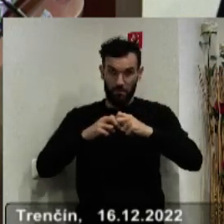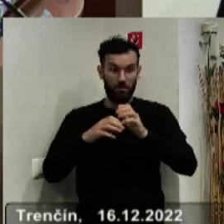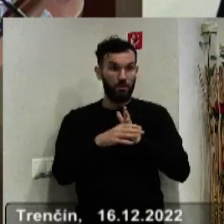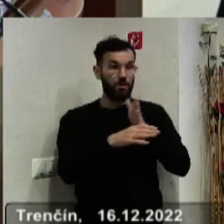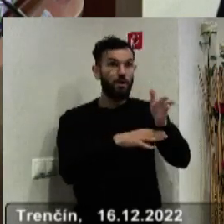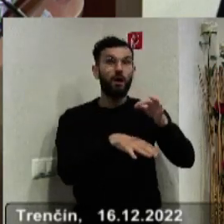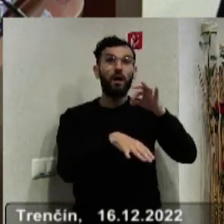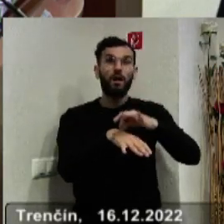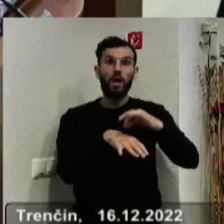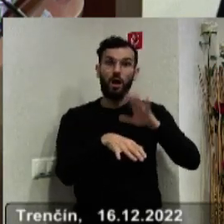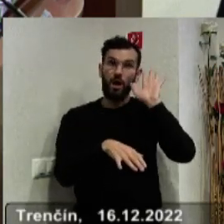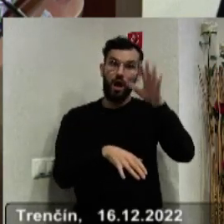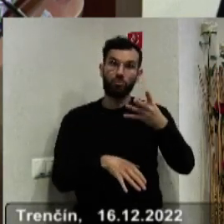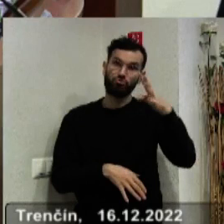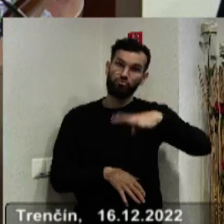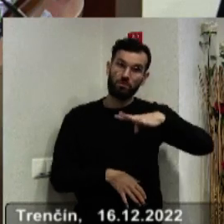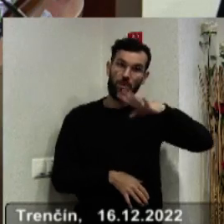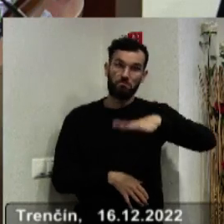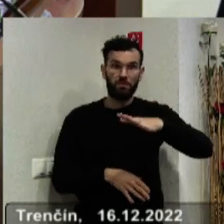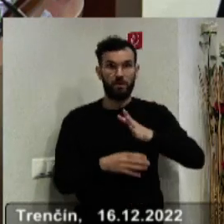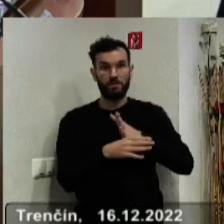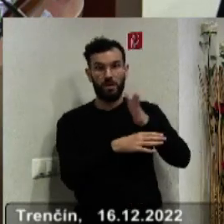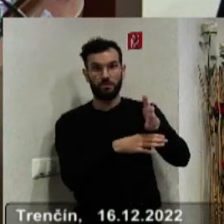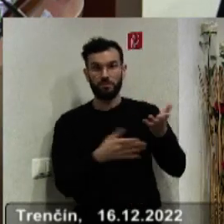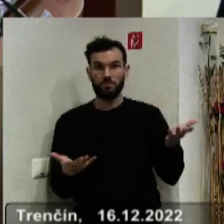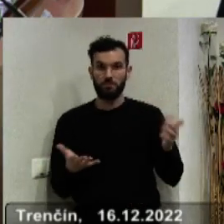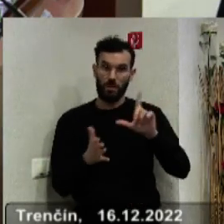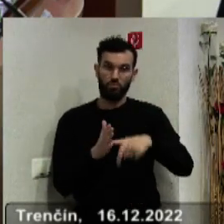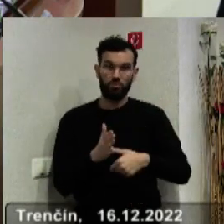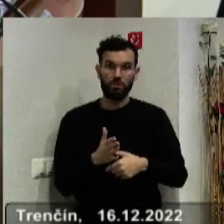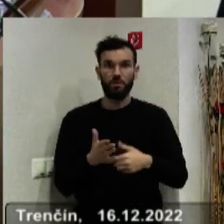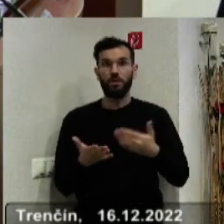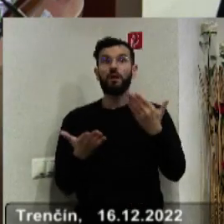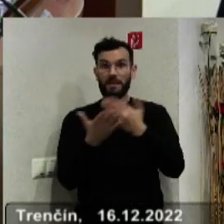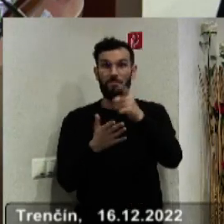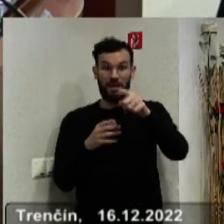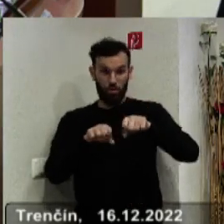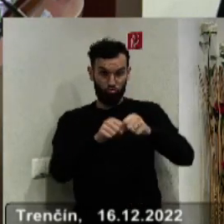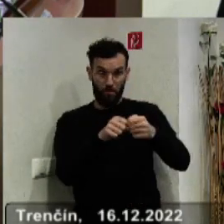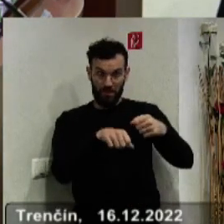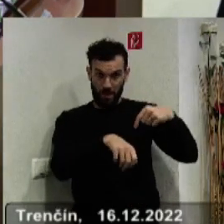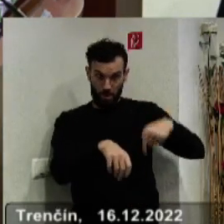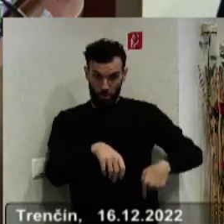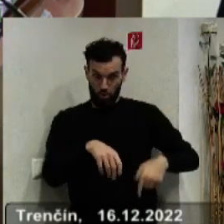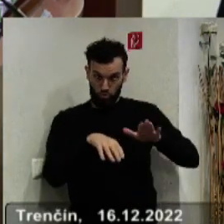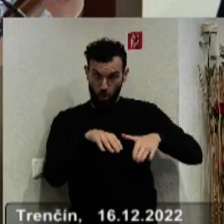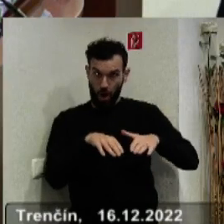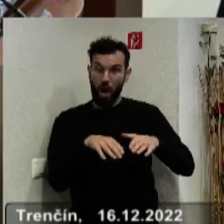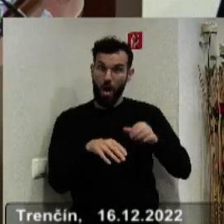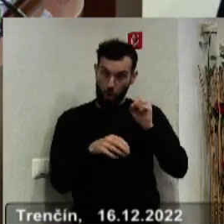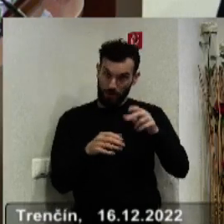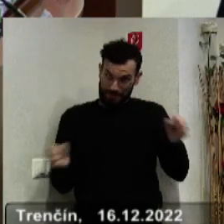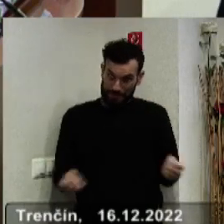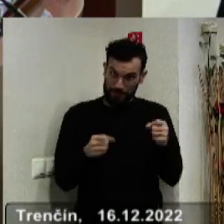lekárovi k odbornej pomoci o 4 až 5 mesiacov. 4 až 5 mesiacov by sme zo zlomenou nohou nikoho nenechali. Neviem, prečo si